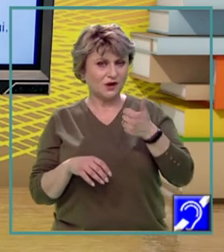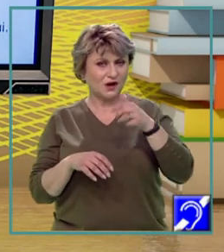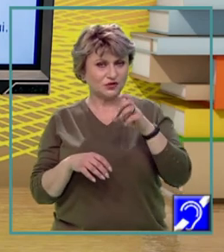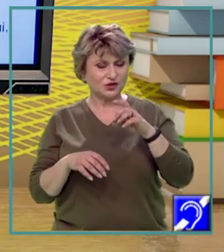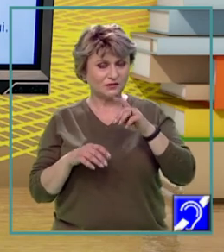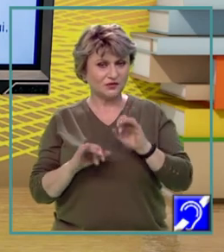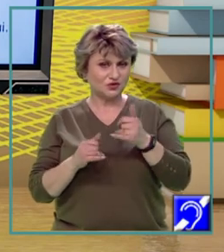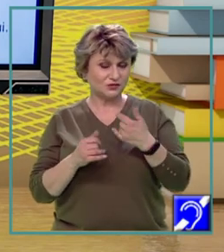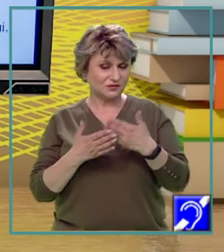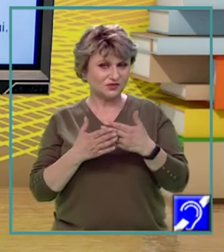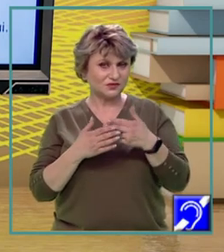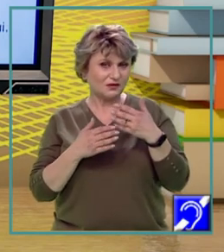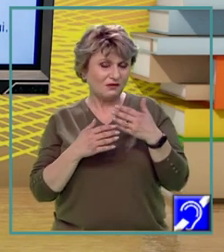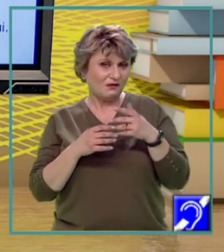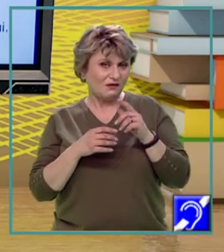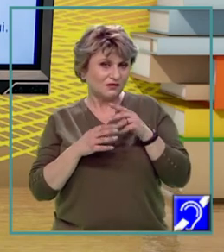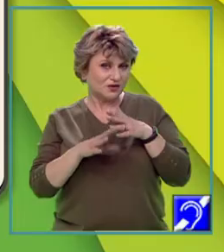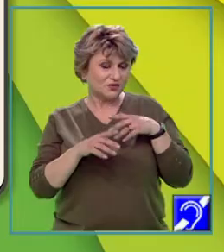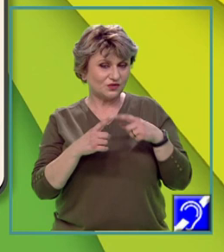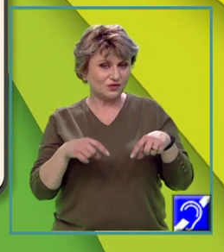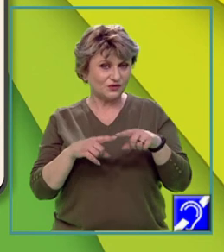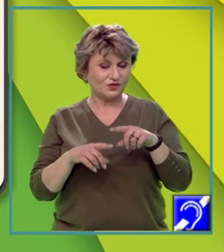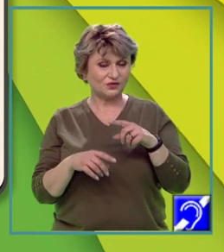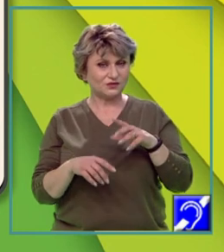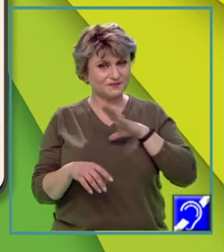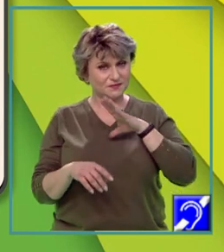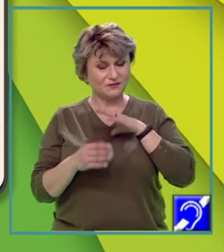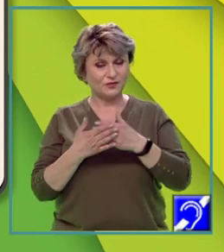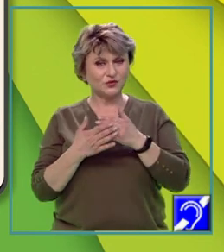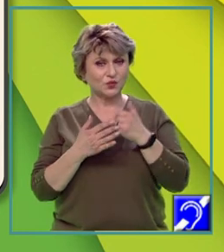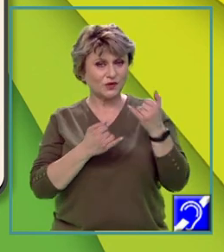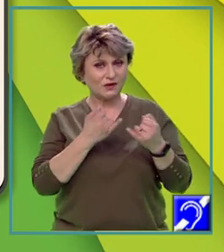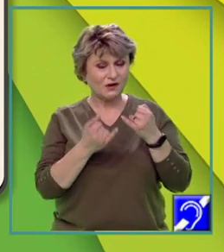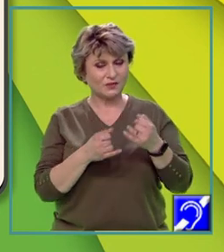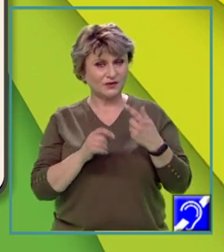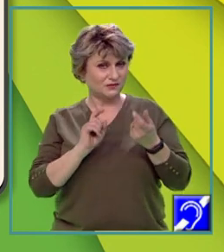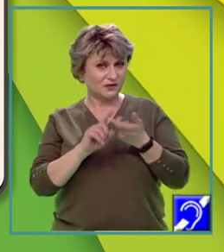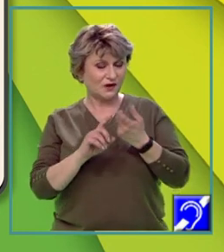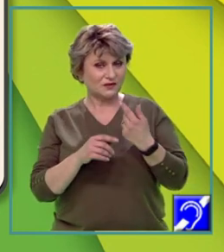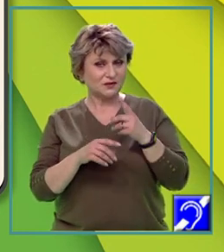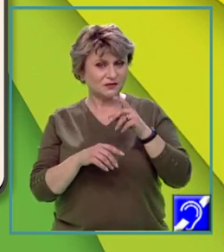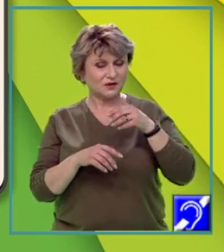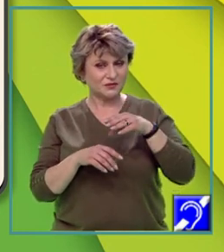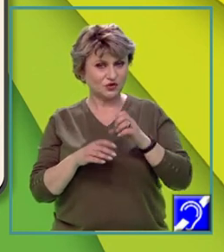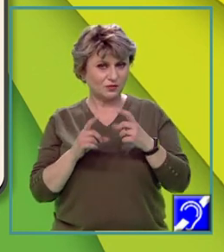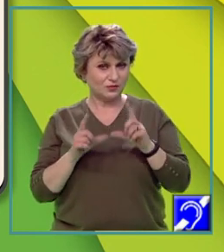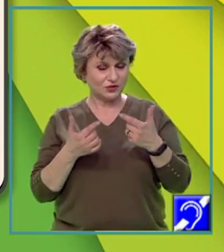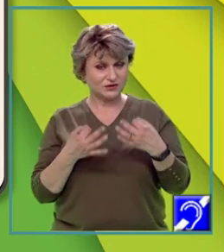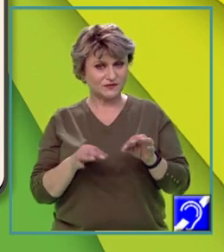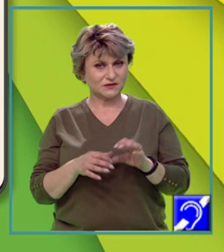iar acestea, la rândul lor, afectează vegetația. Relațiile dinamice pot fi